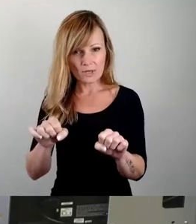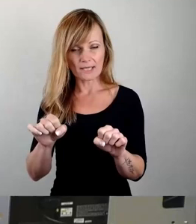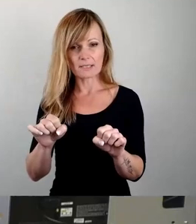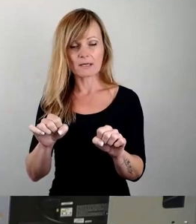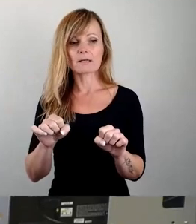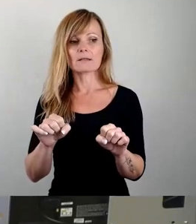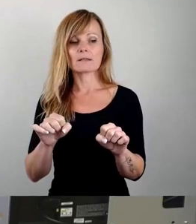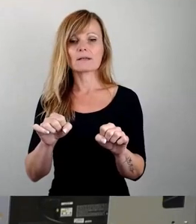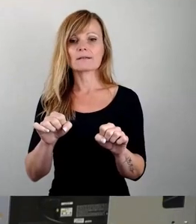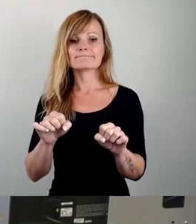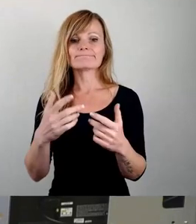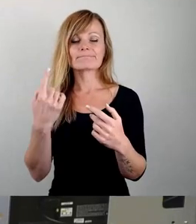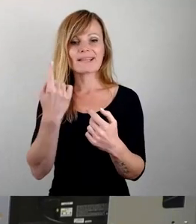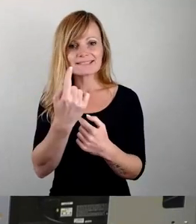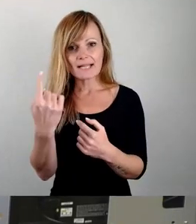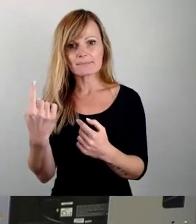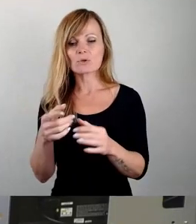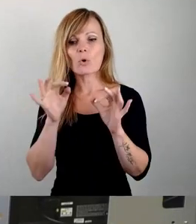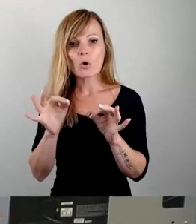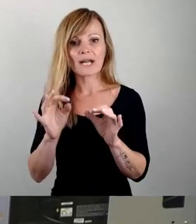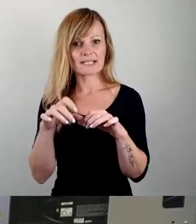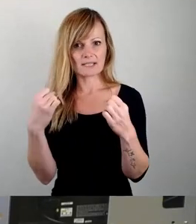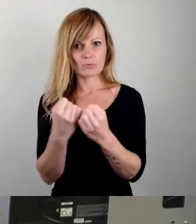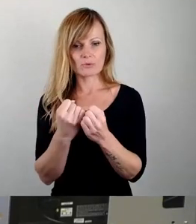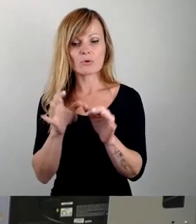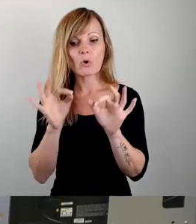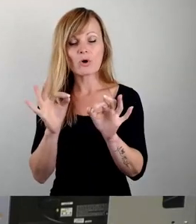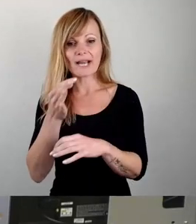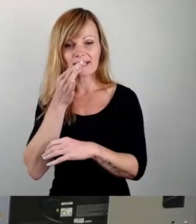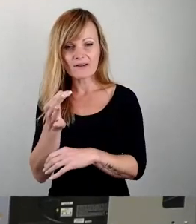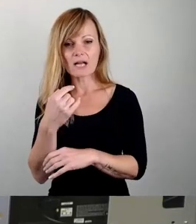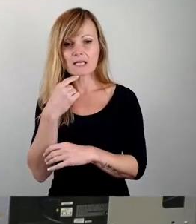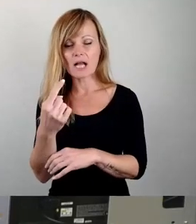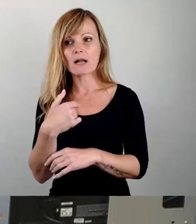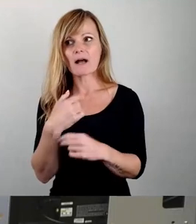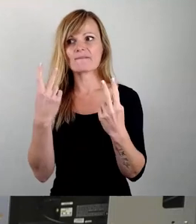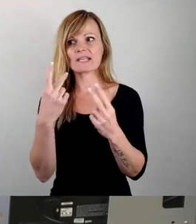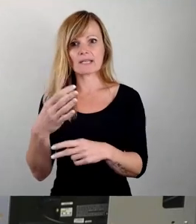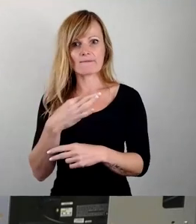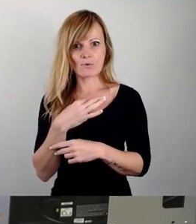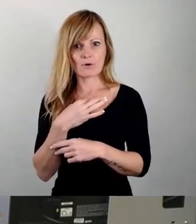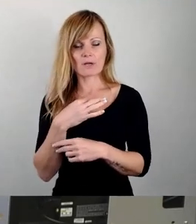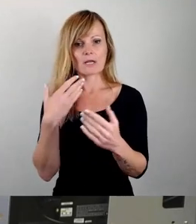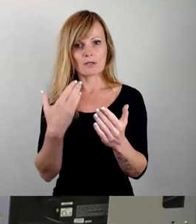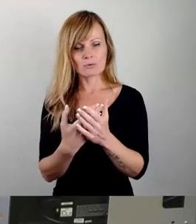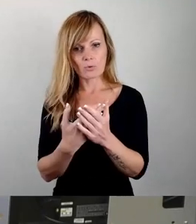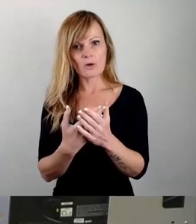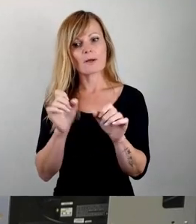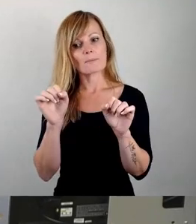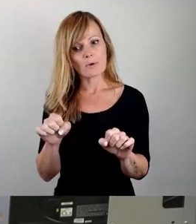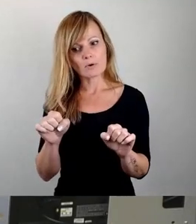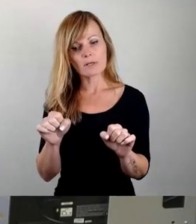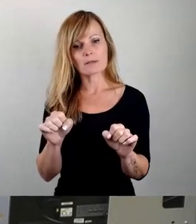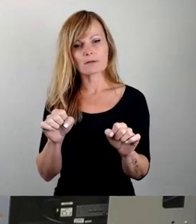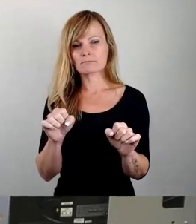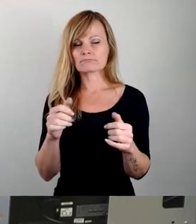die sie in einer konkreten Situation für eine konkrete Frage für nützlich halten, zu initiieren und dort entweder